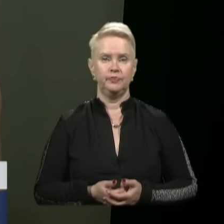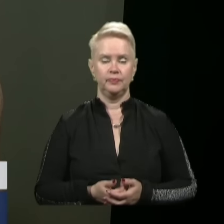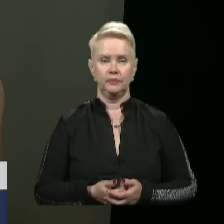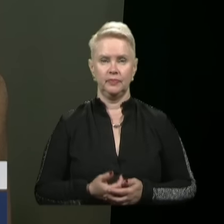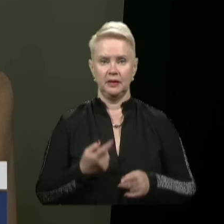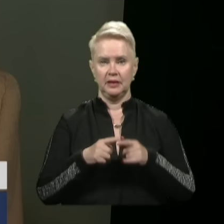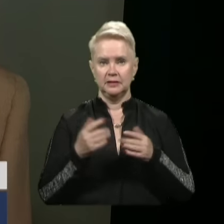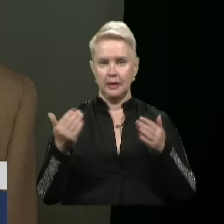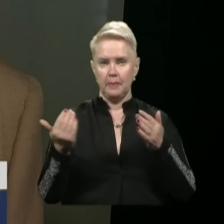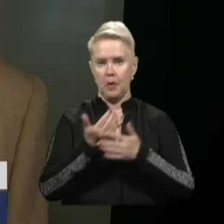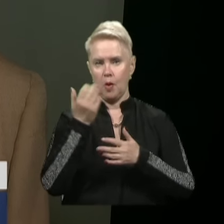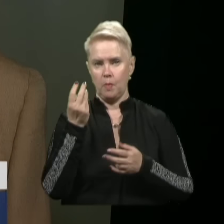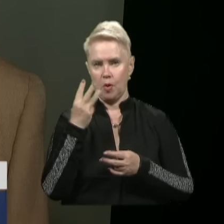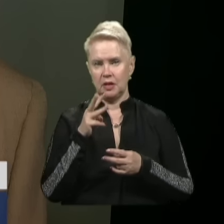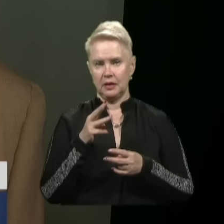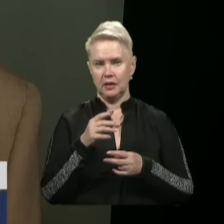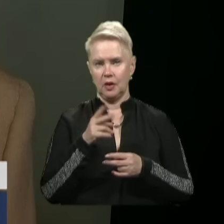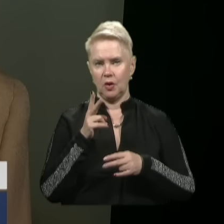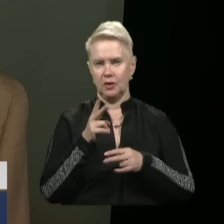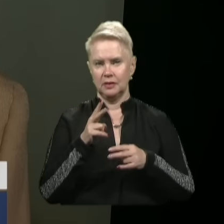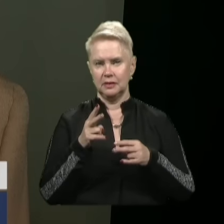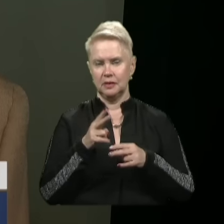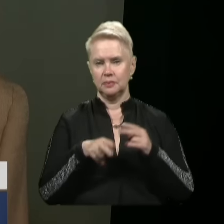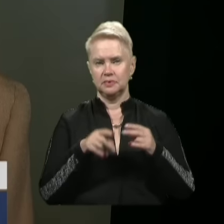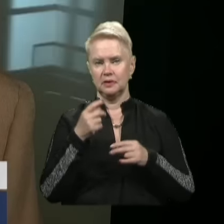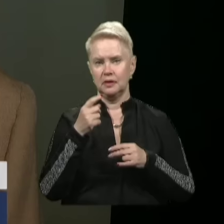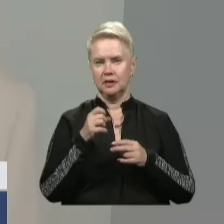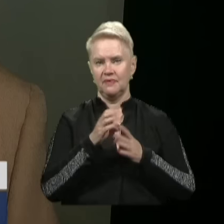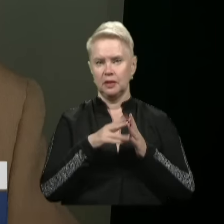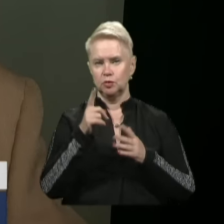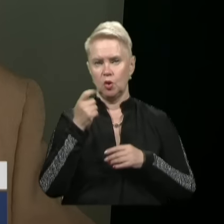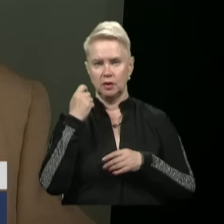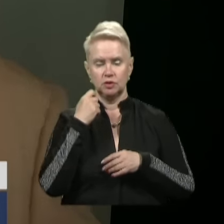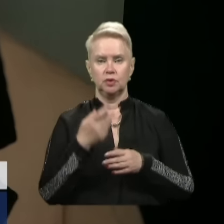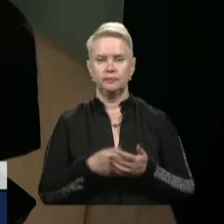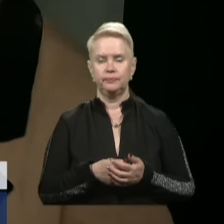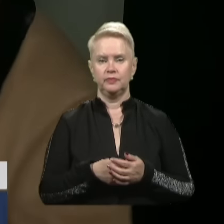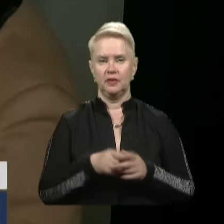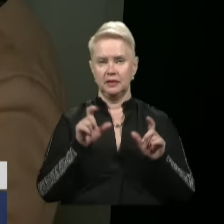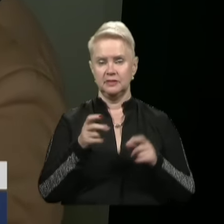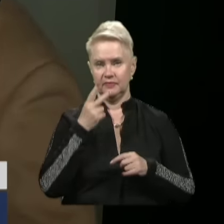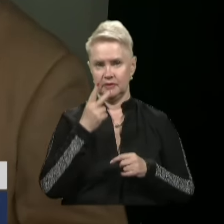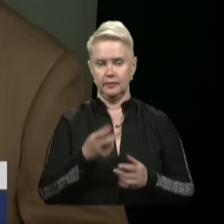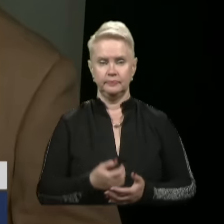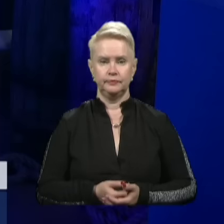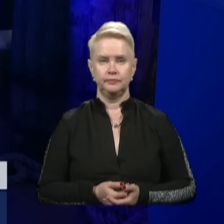модерний костюм кінця 19-го, початку 20-го століття. Сидить, як ви бачите.